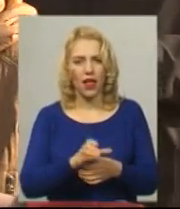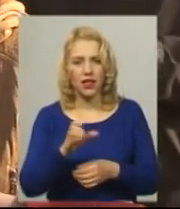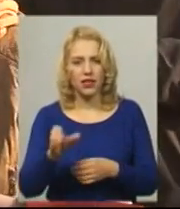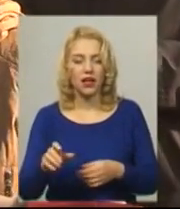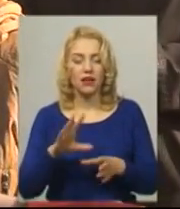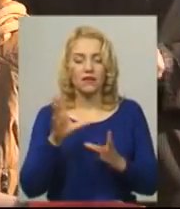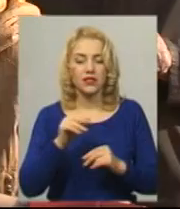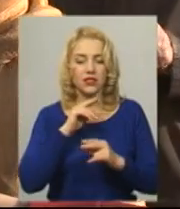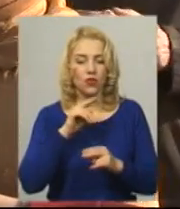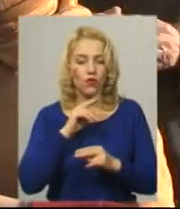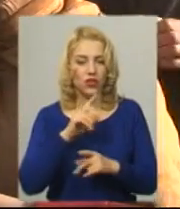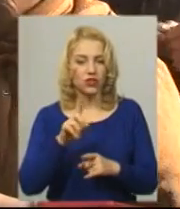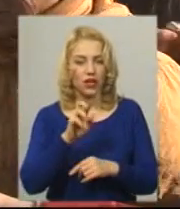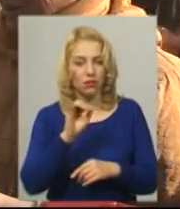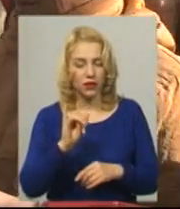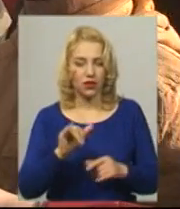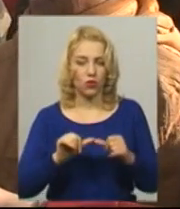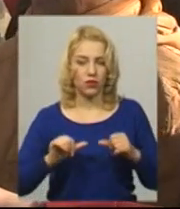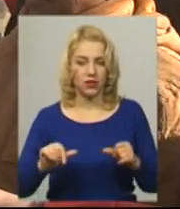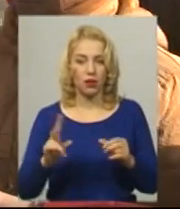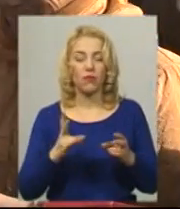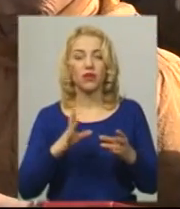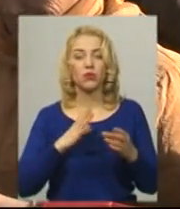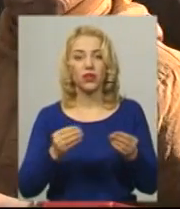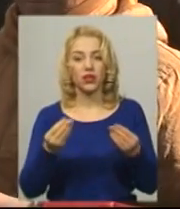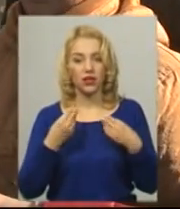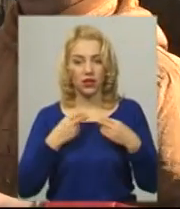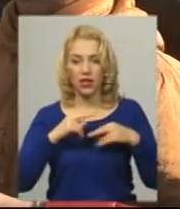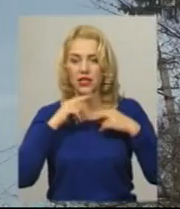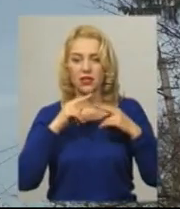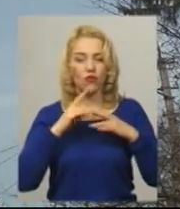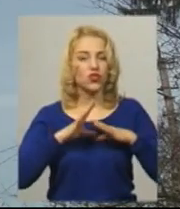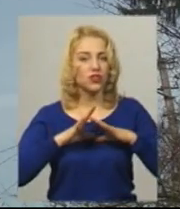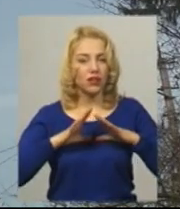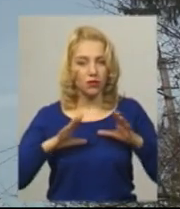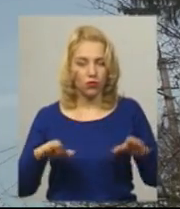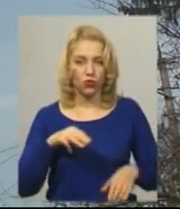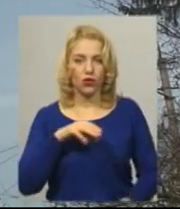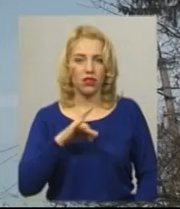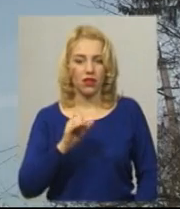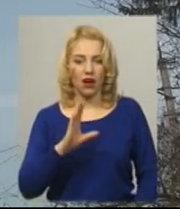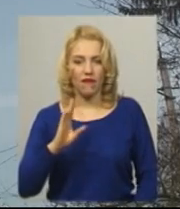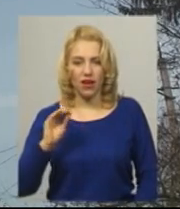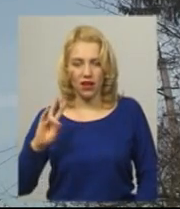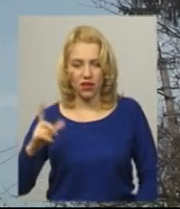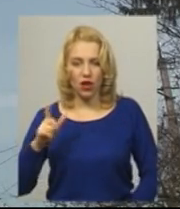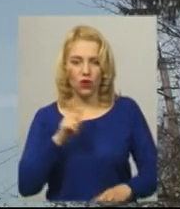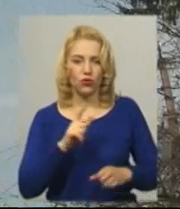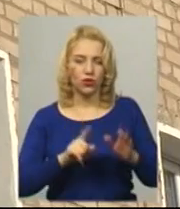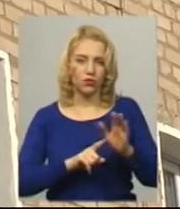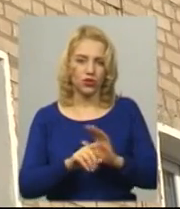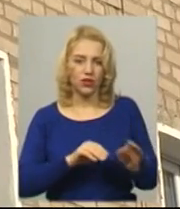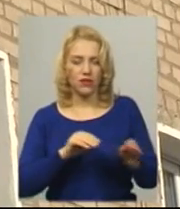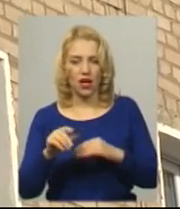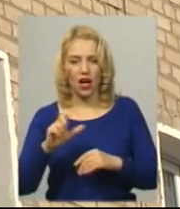ця комісія людям надати, зауважень ніяких не було. З травня мешканці будинків стали встановлювати газові